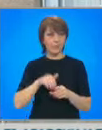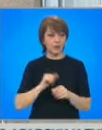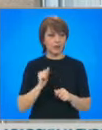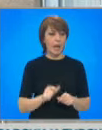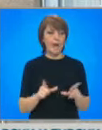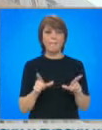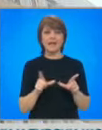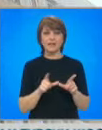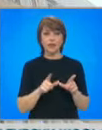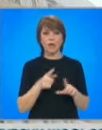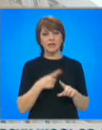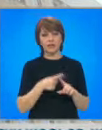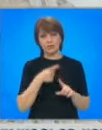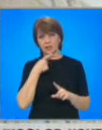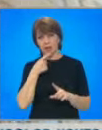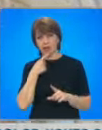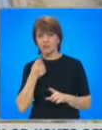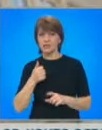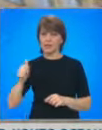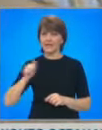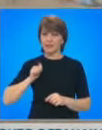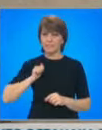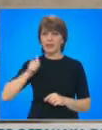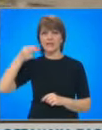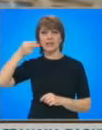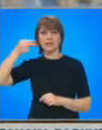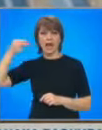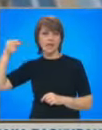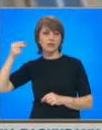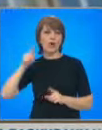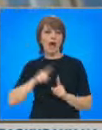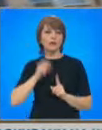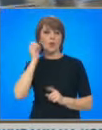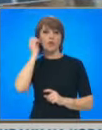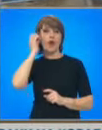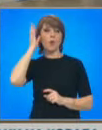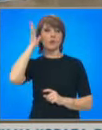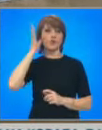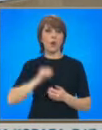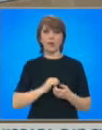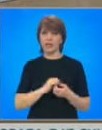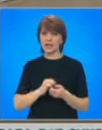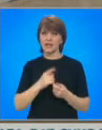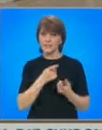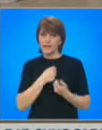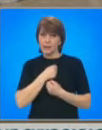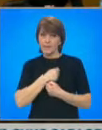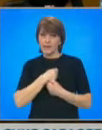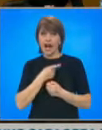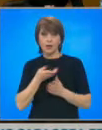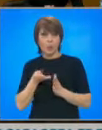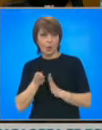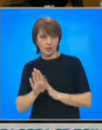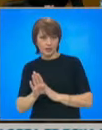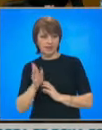Метеоролозите и хидролозите казаха, че искат да запазят института си като научна организация. Отново изразиха опасения, че когато отидат към